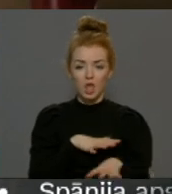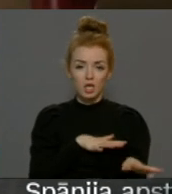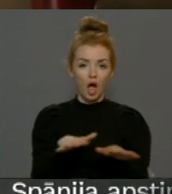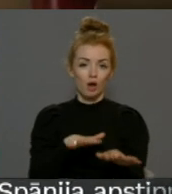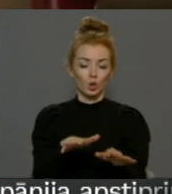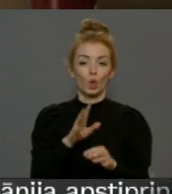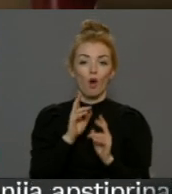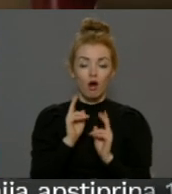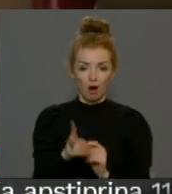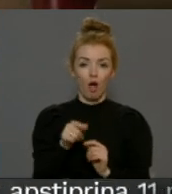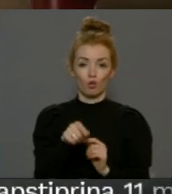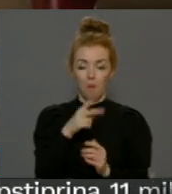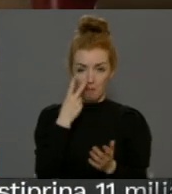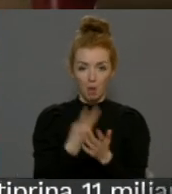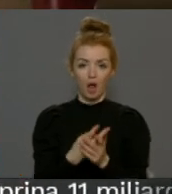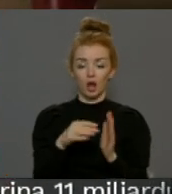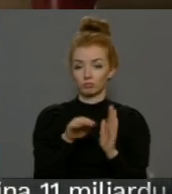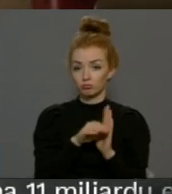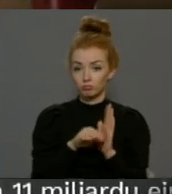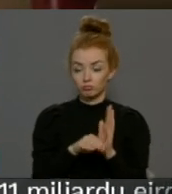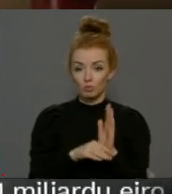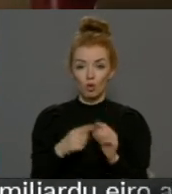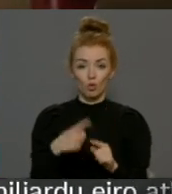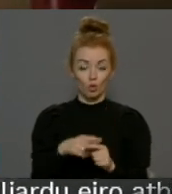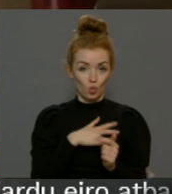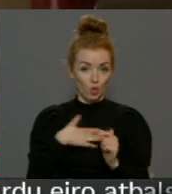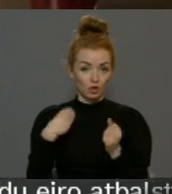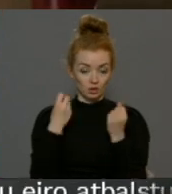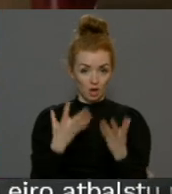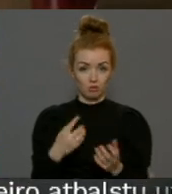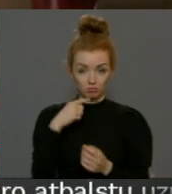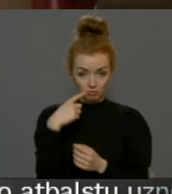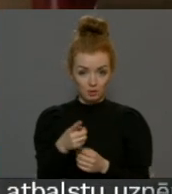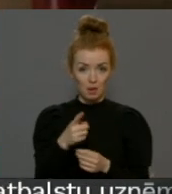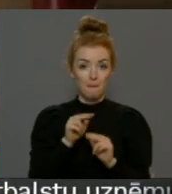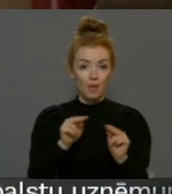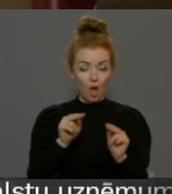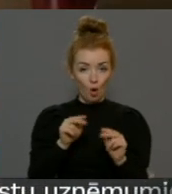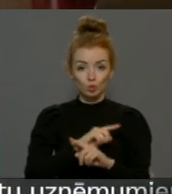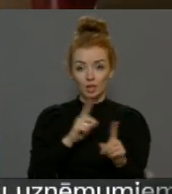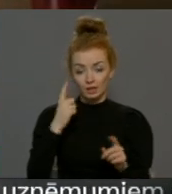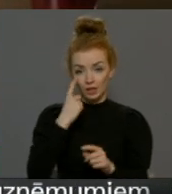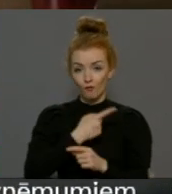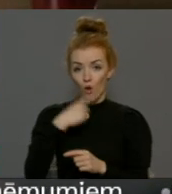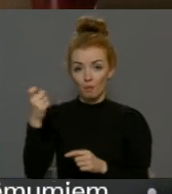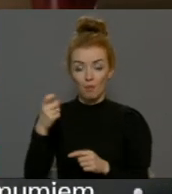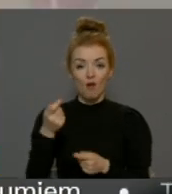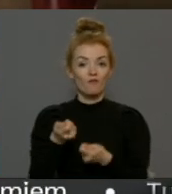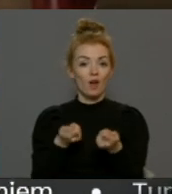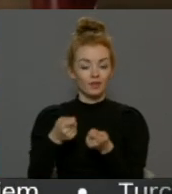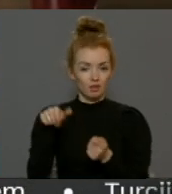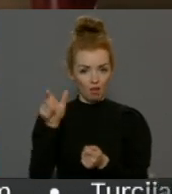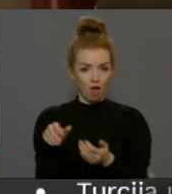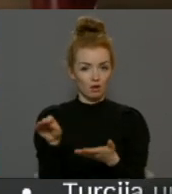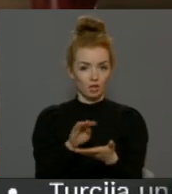normatīvi akti to paredz, un ir pateikt ļoti skaidri – pedagogs informē vadītāju rakstveidā,